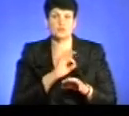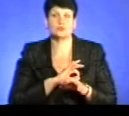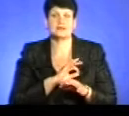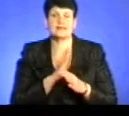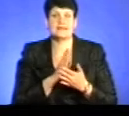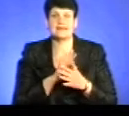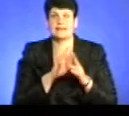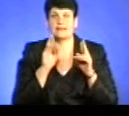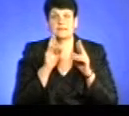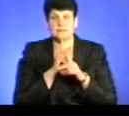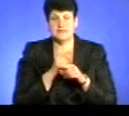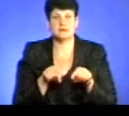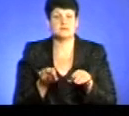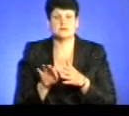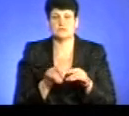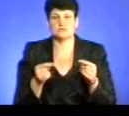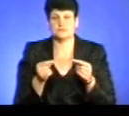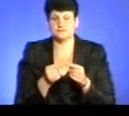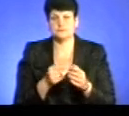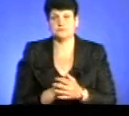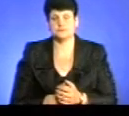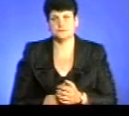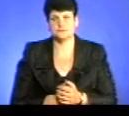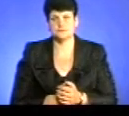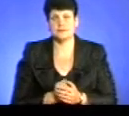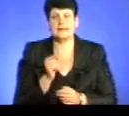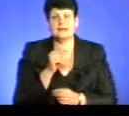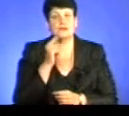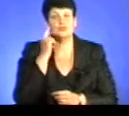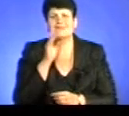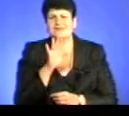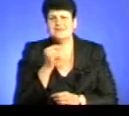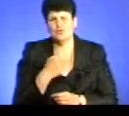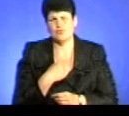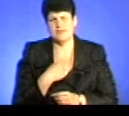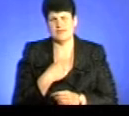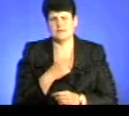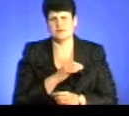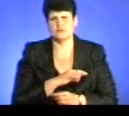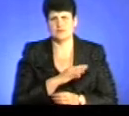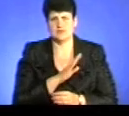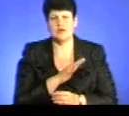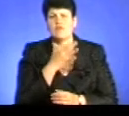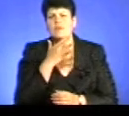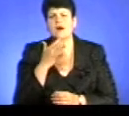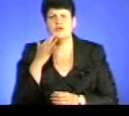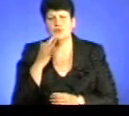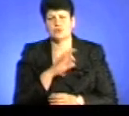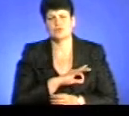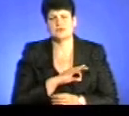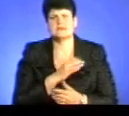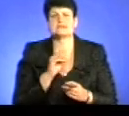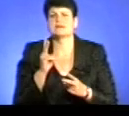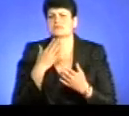неконституційними. однозначно. І така думка не тільки у мене, як правника, оба тих управників, з якими я